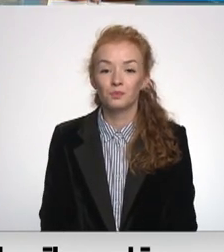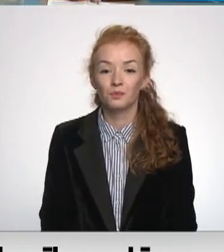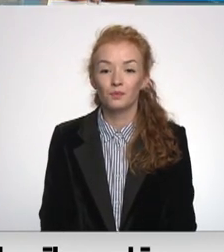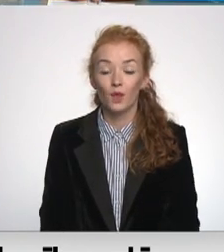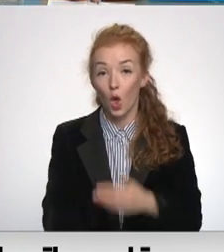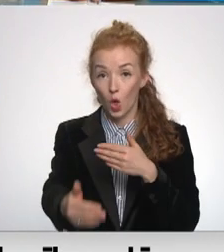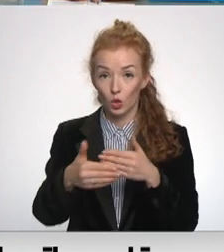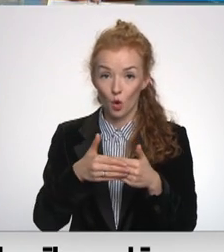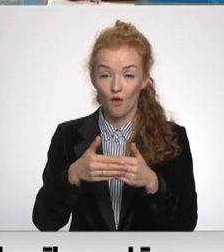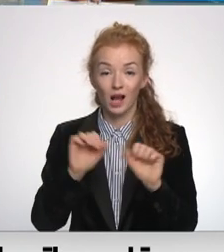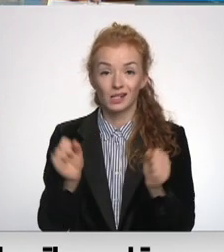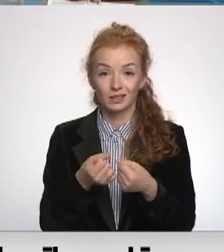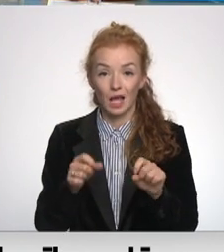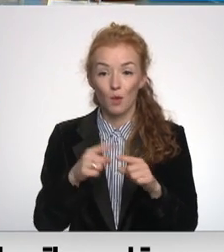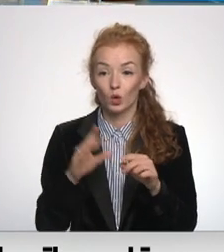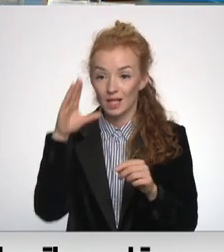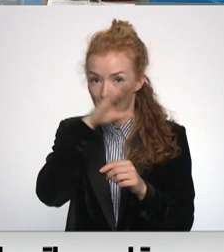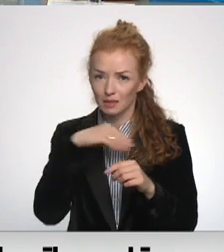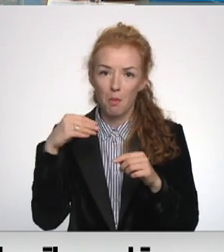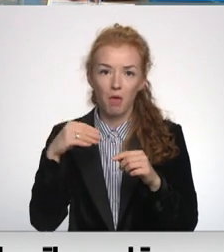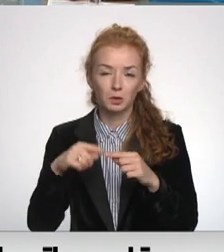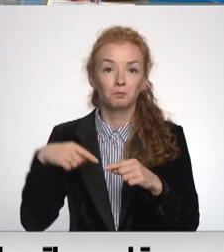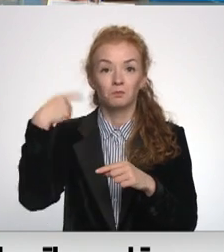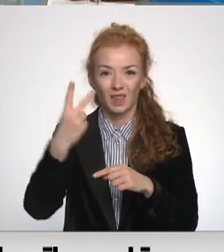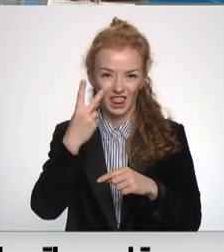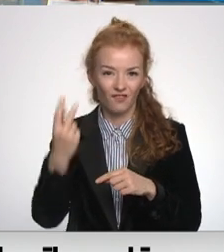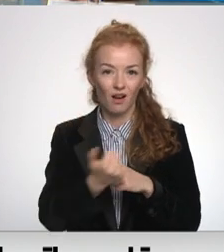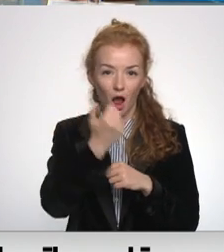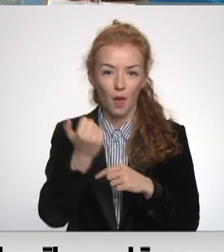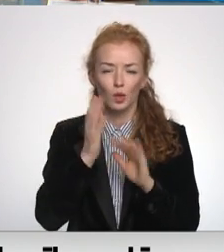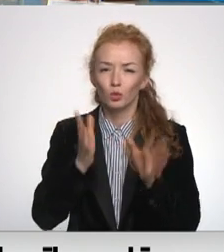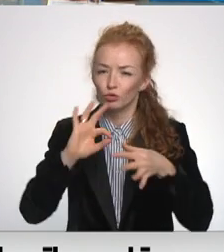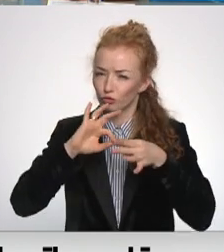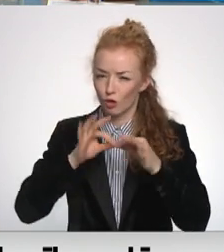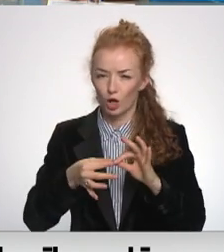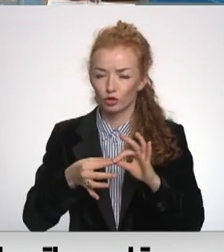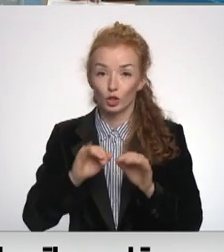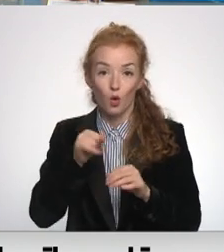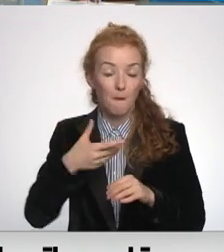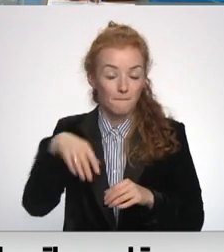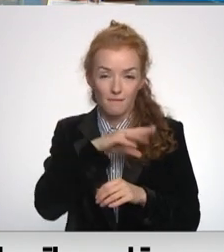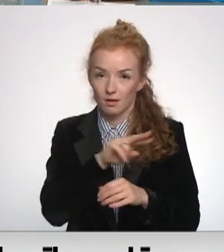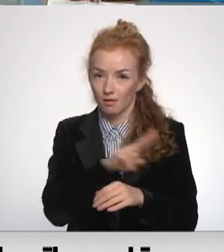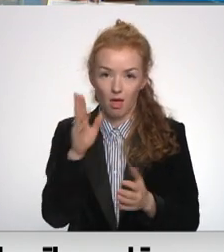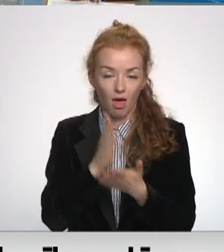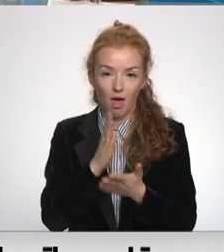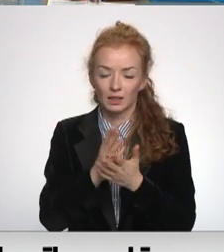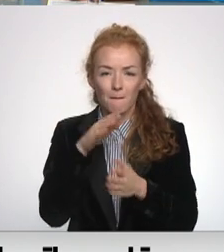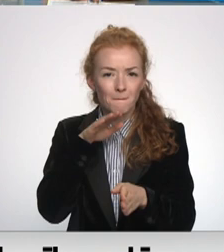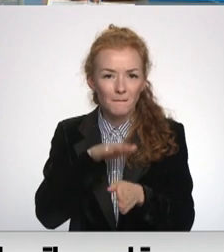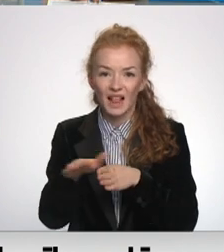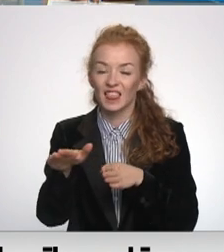Tuvākā zījama un iespējams nākumie divi gadi būs sarežģīti, jo mēs neesam pilnībā